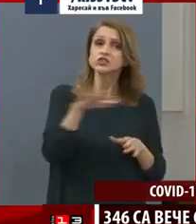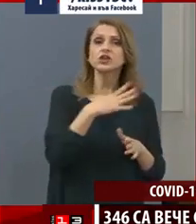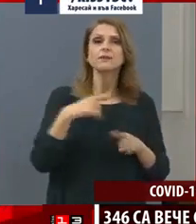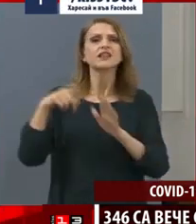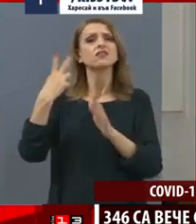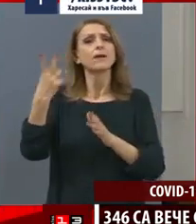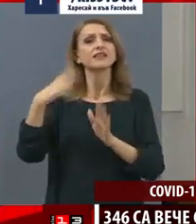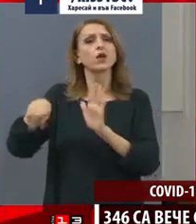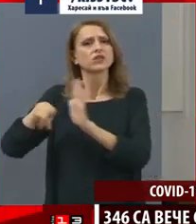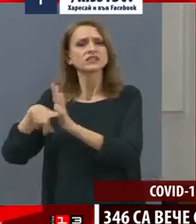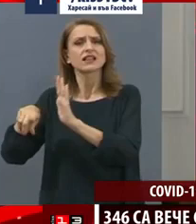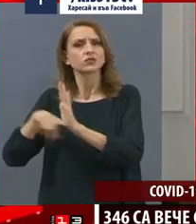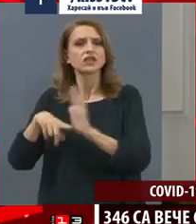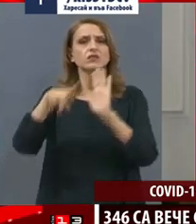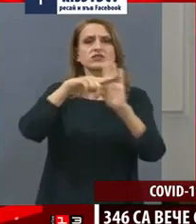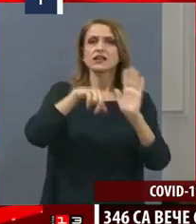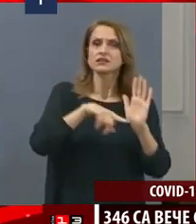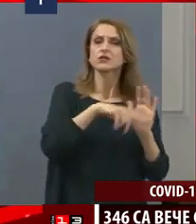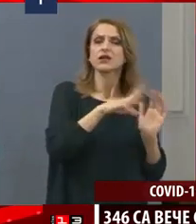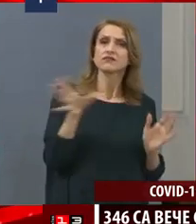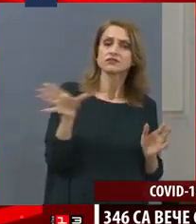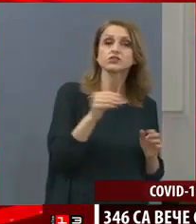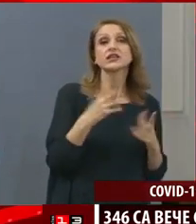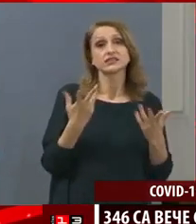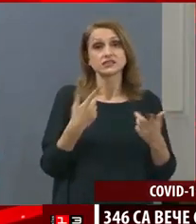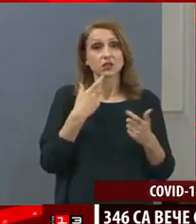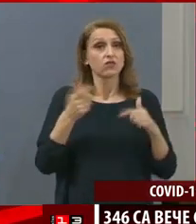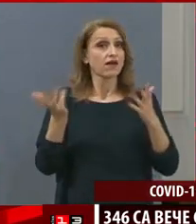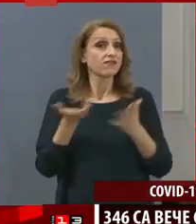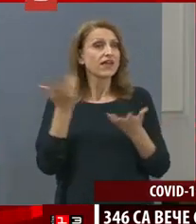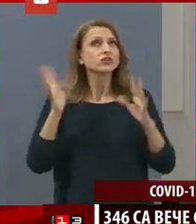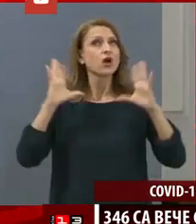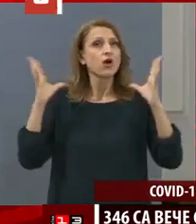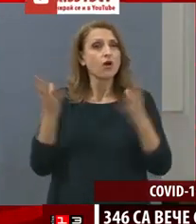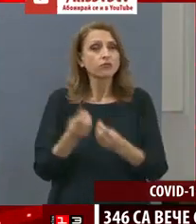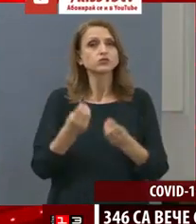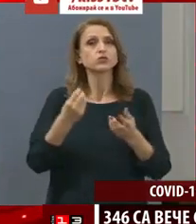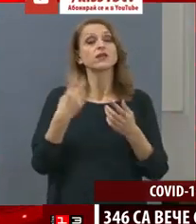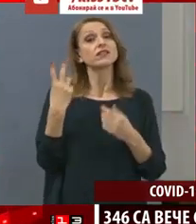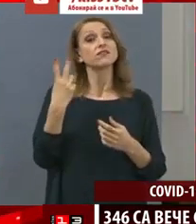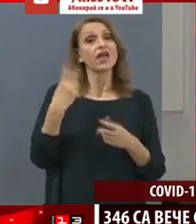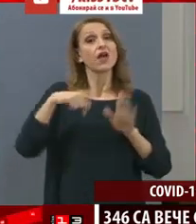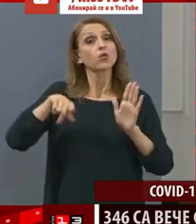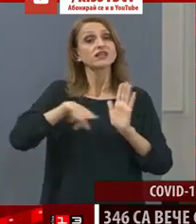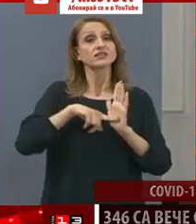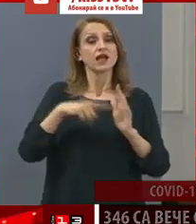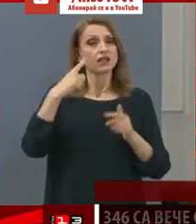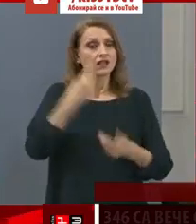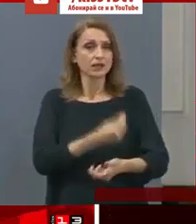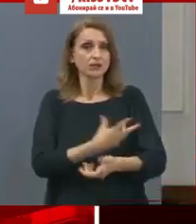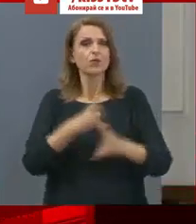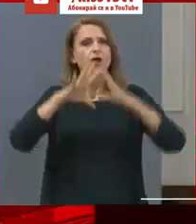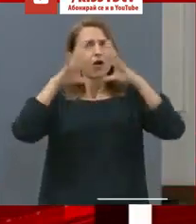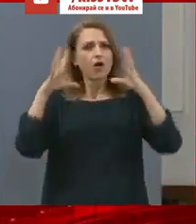резултата. се обясняваме. Така че са и броя на изписаните вече, които са с по две отрицателни проби, са